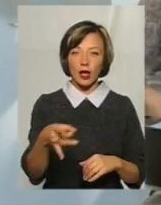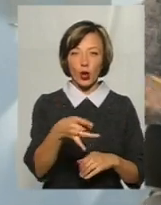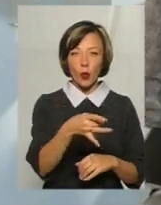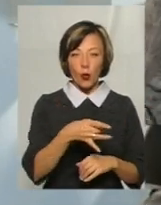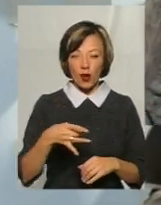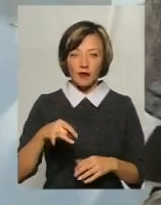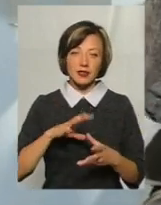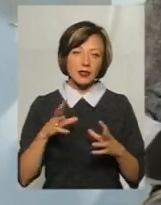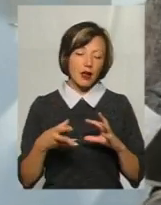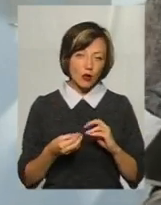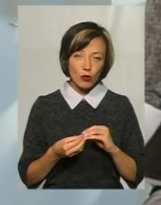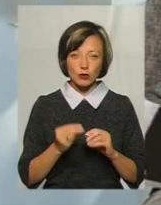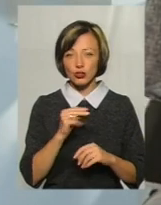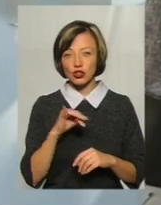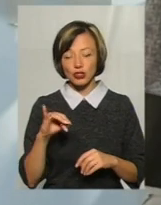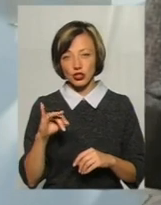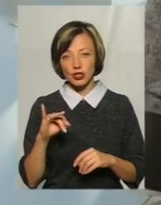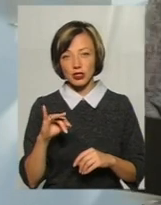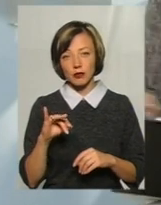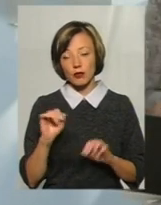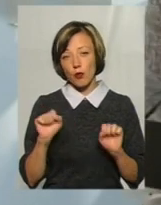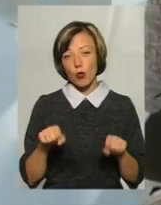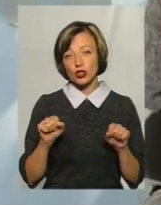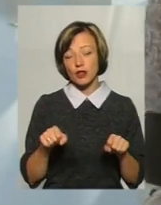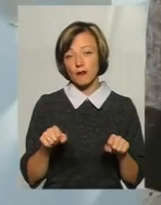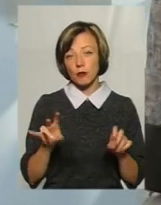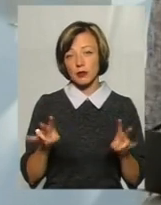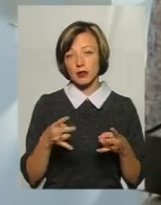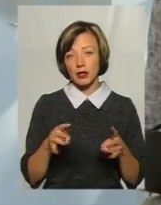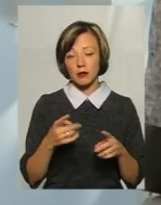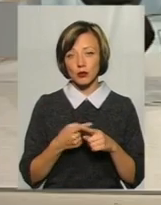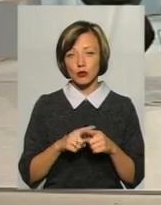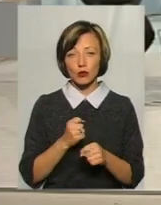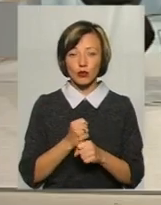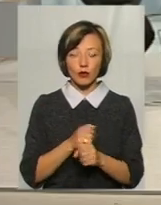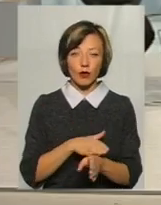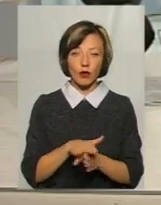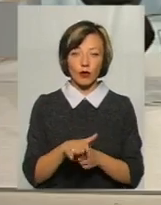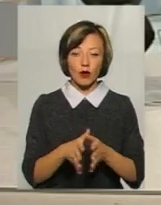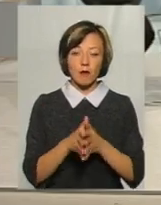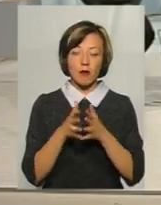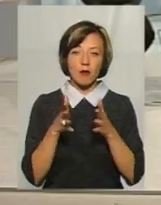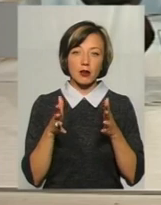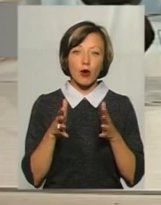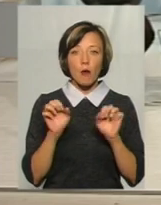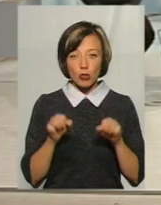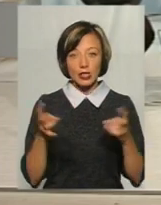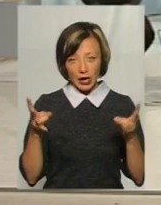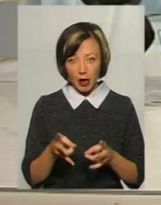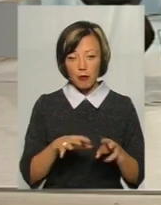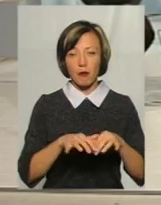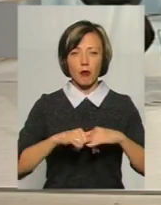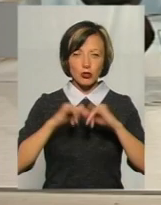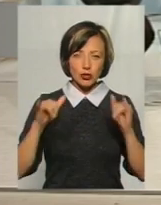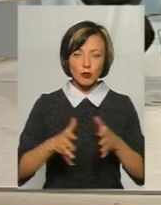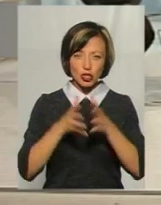і загалом, чи не варто було б у цю роботу робити масштабно на рівні області,